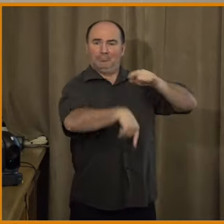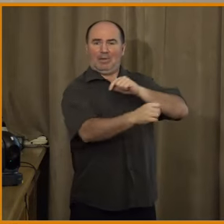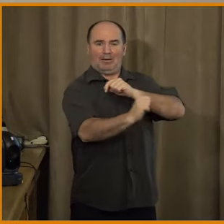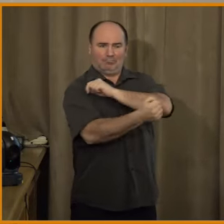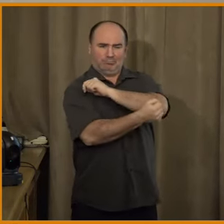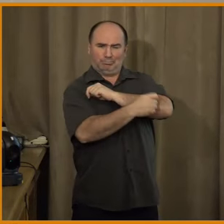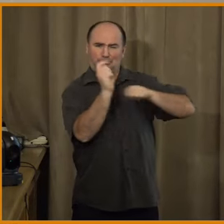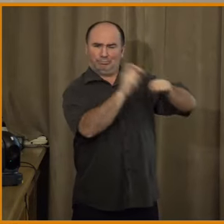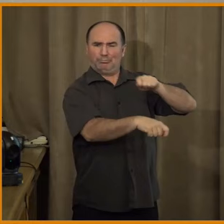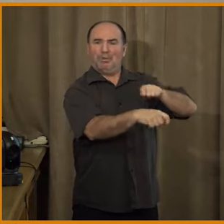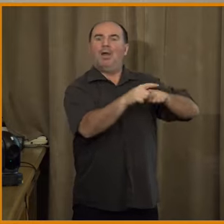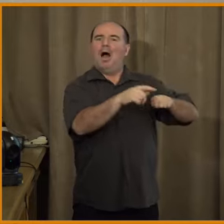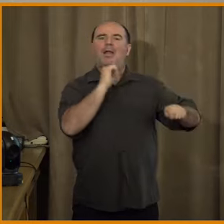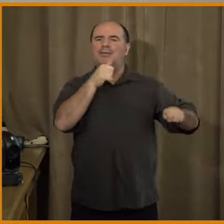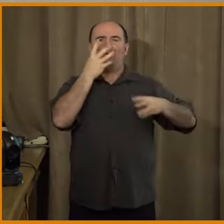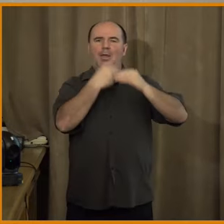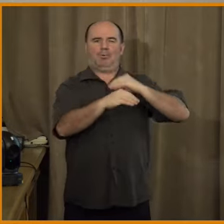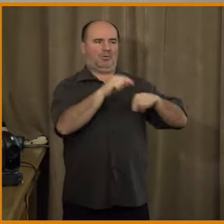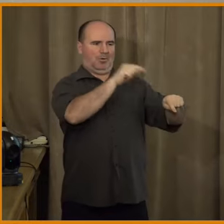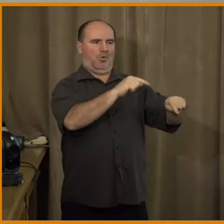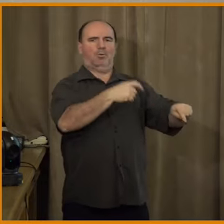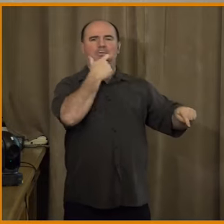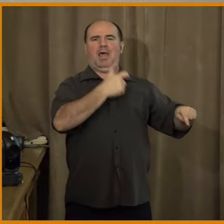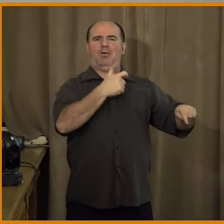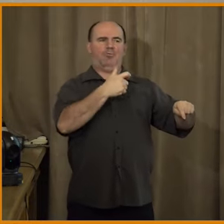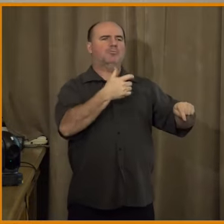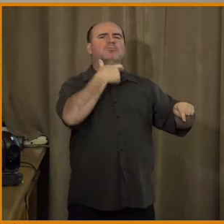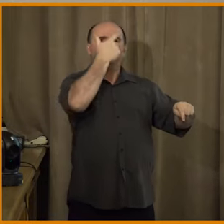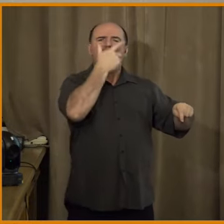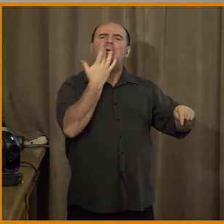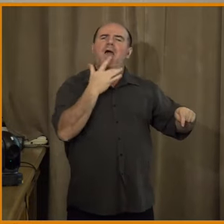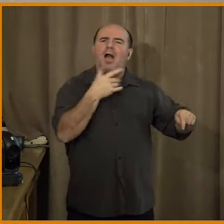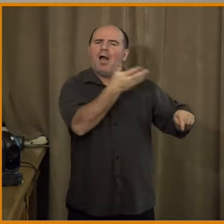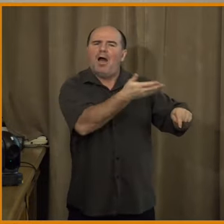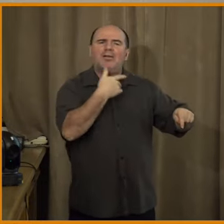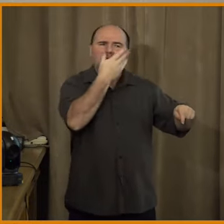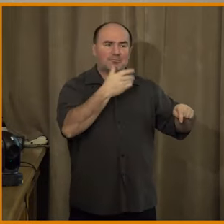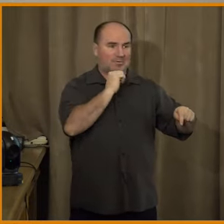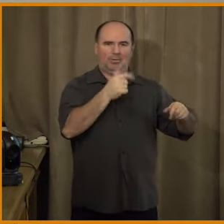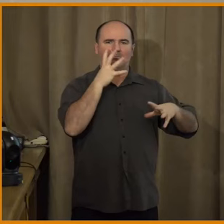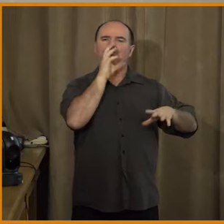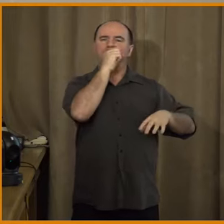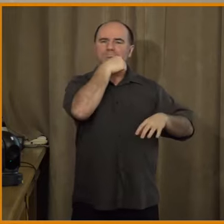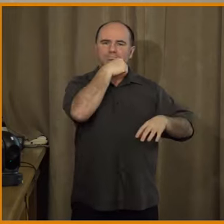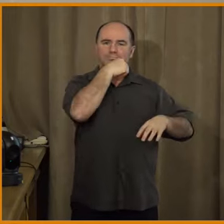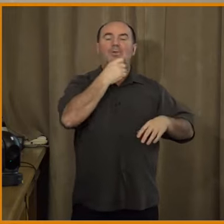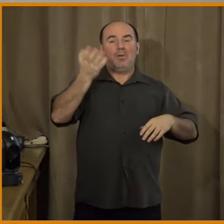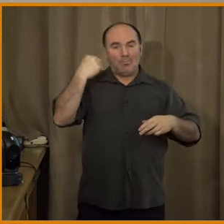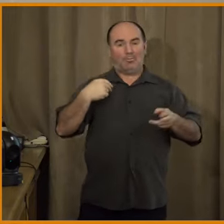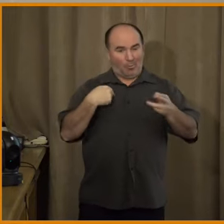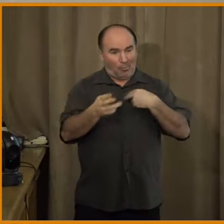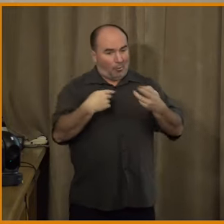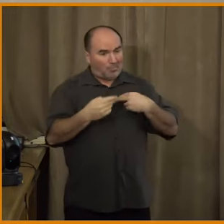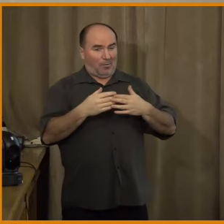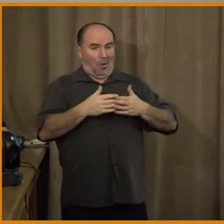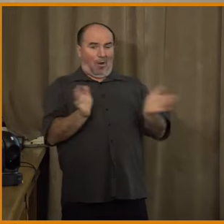stejně dostane na veřejnost skrze nějakého hejtmana nebo nějakého politického aktéra, tak pojďme to komunikovat otevřeně předem. Toho je jedna